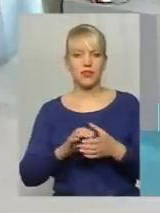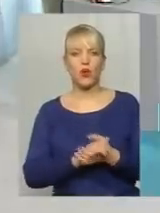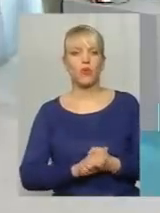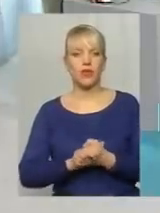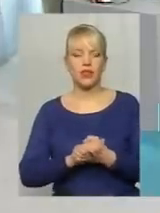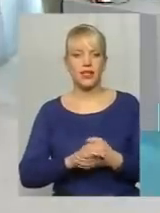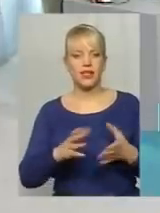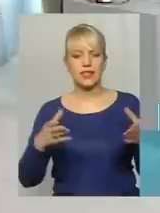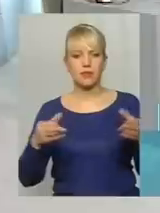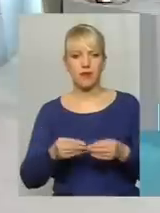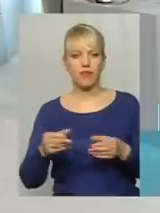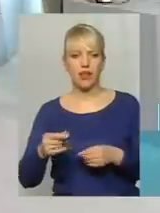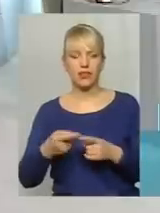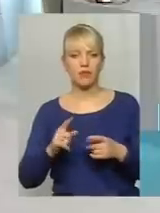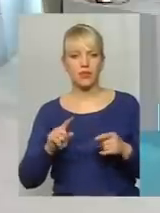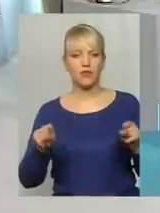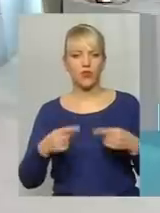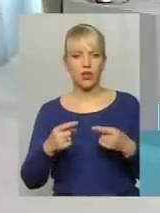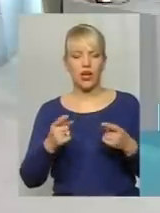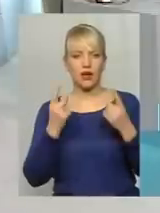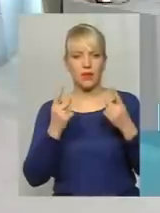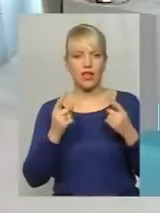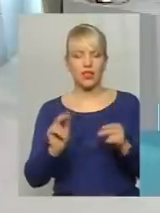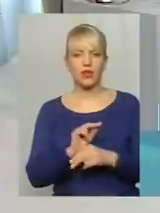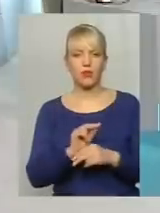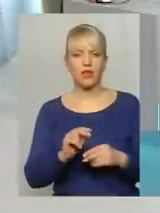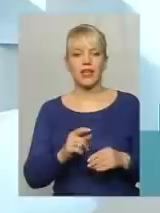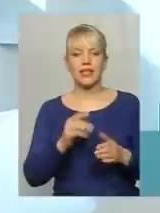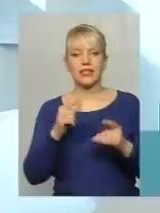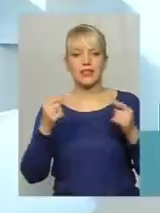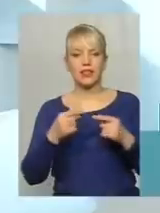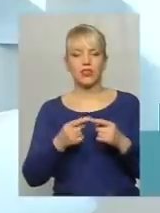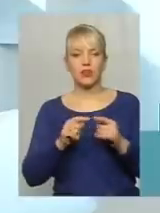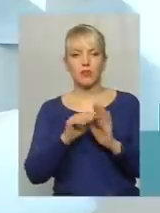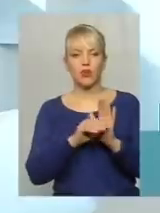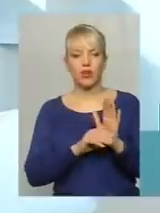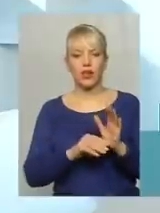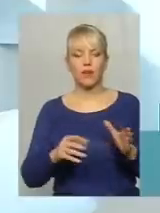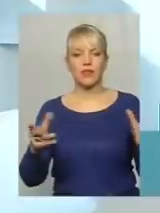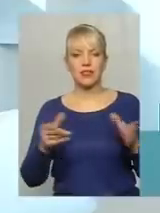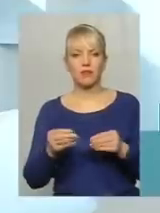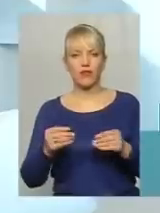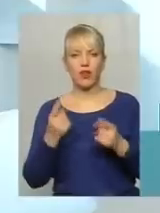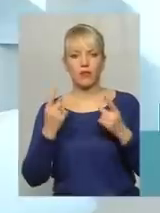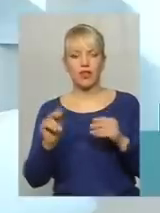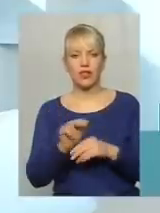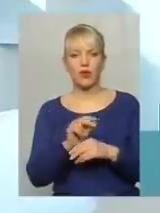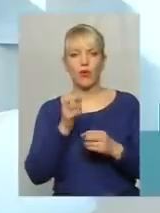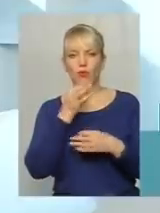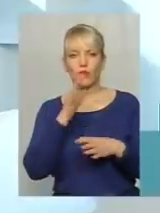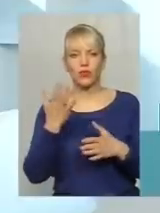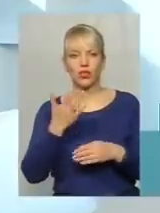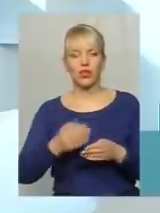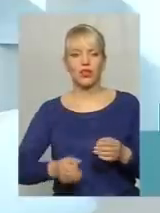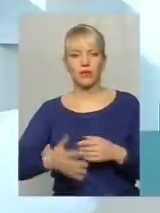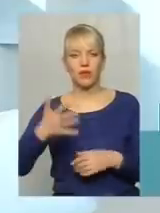програму співфінансування капітальних ремонтів. Згідно програми співфінансування капітальних ремонтів, будь-який багатоповерховий будинок в місті